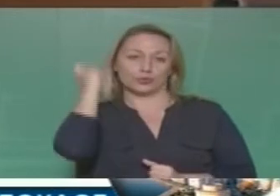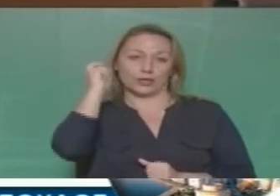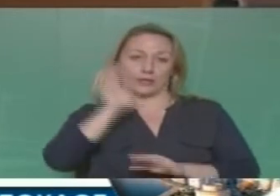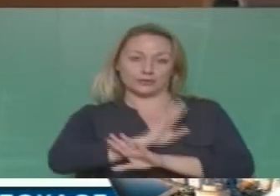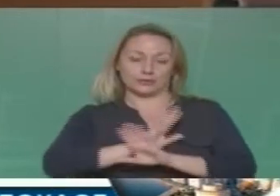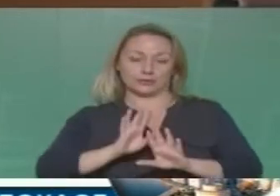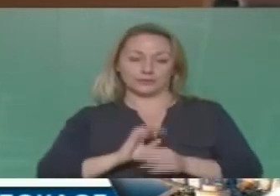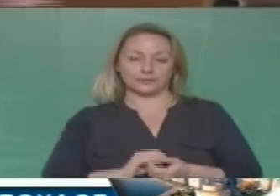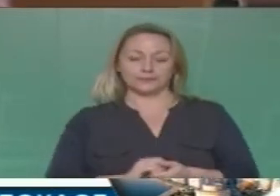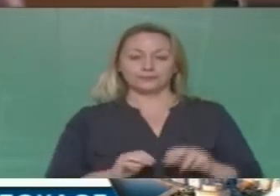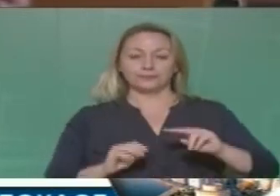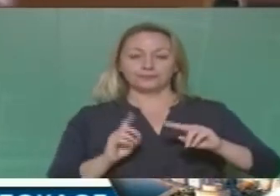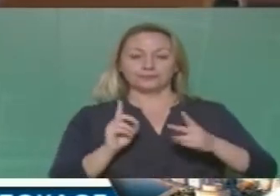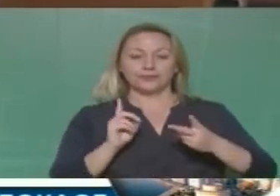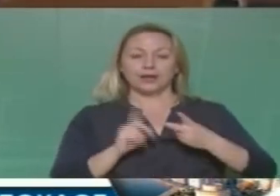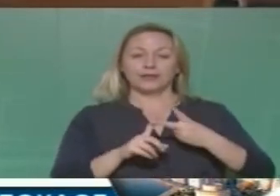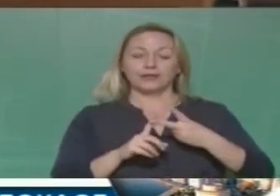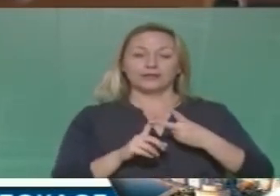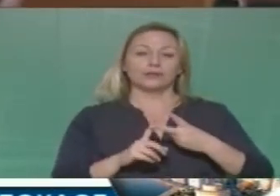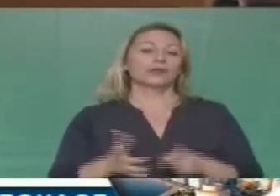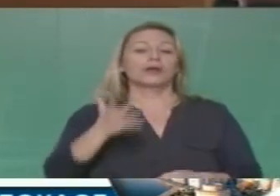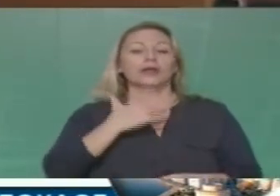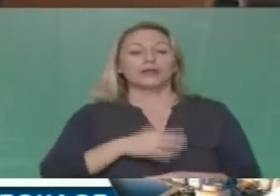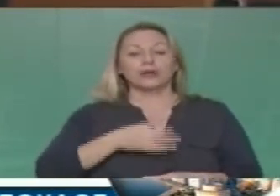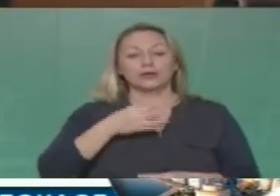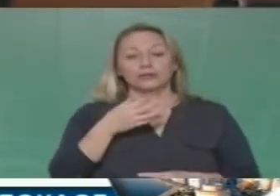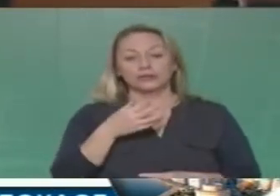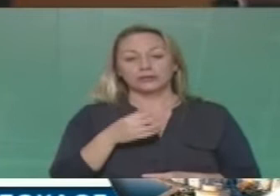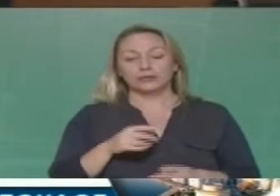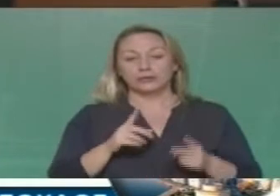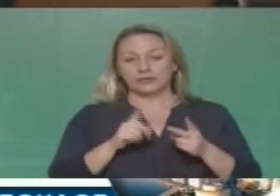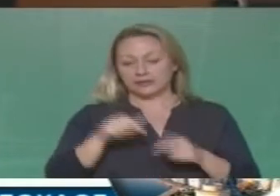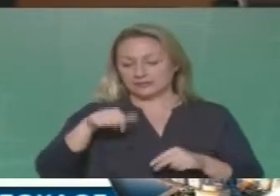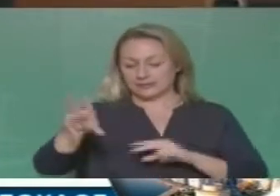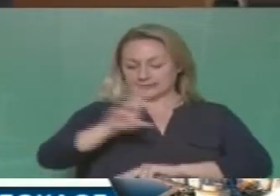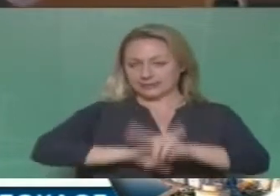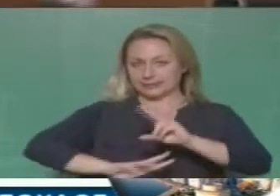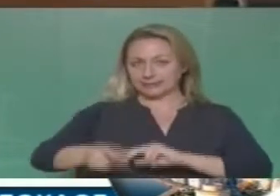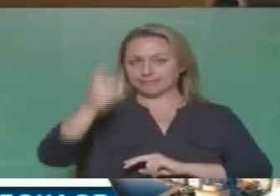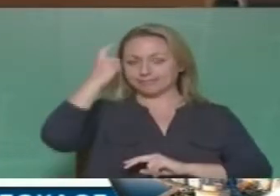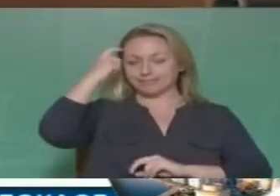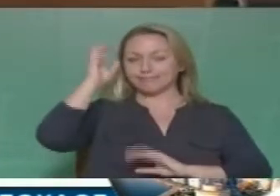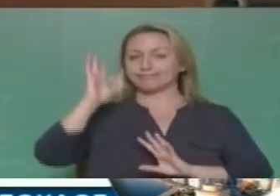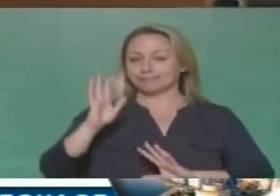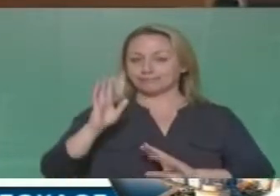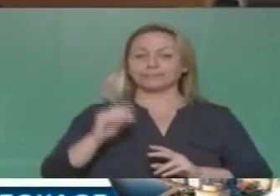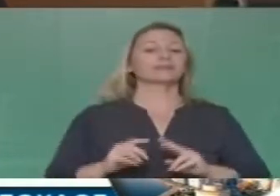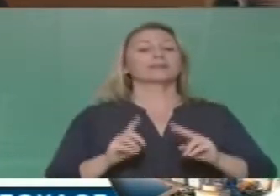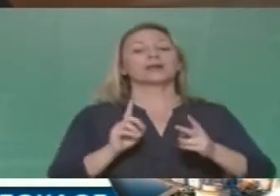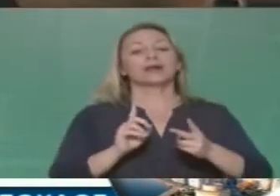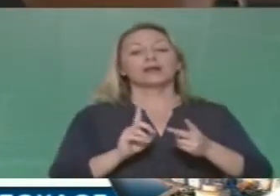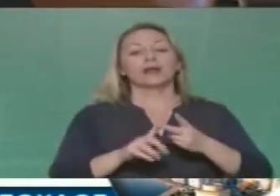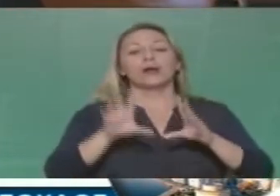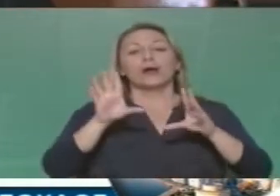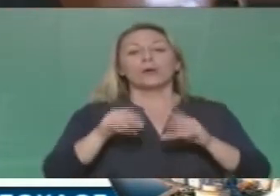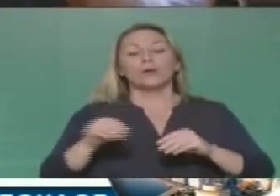Το δεύτερο σχόλιο, το οποίο θέλω να γεννήθηκε μέσα από τη συζήτηση, είναι σε σχέση με αυτά που υπόθηκαν